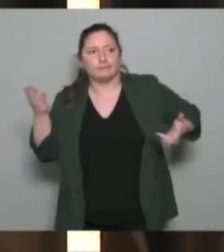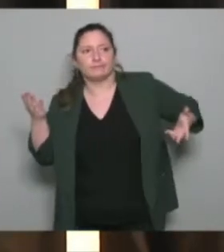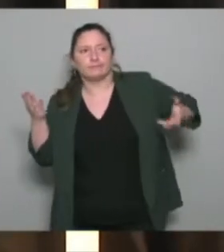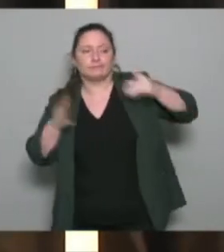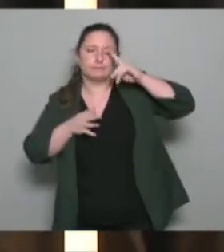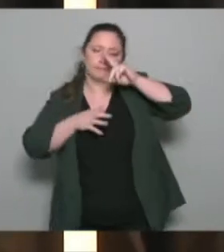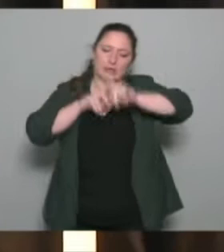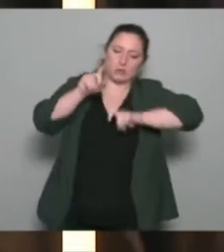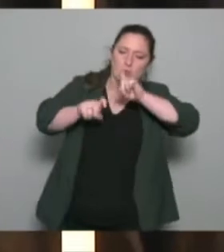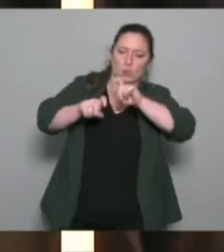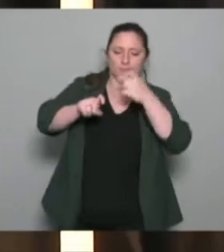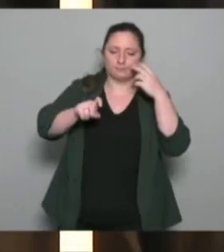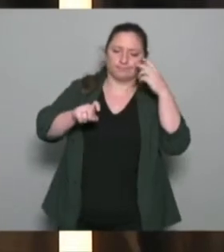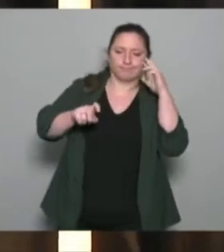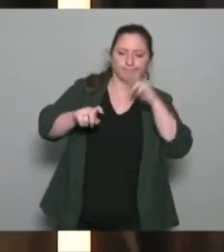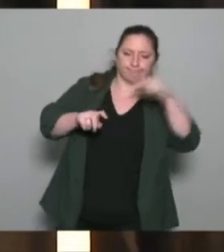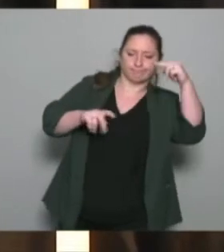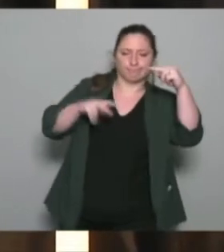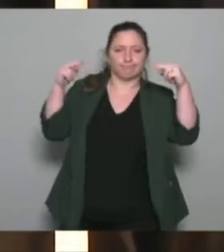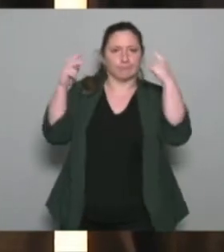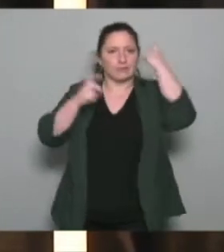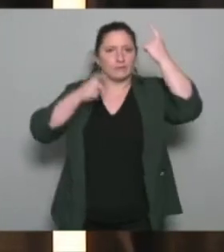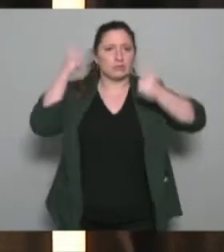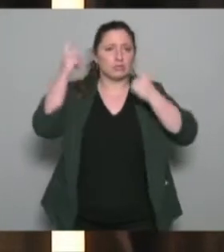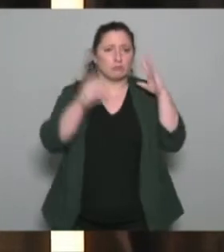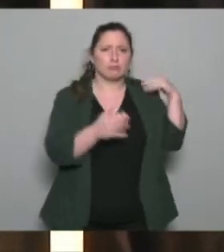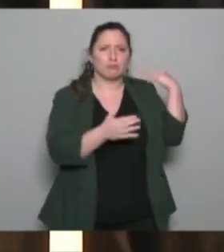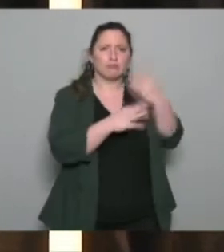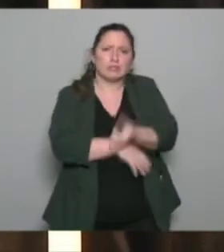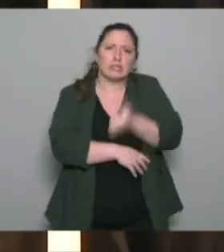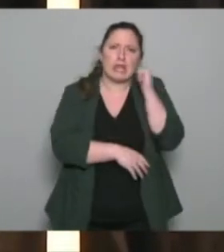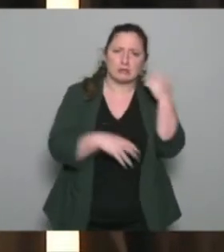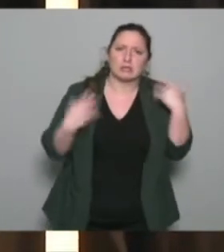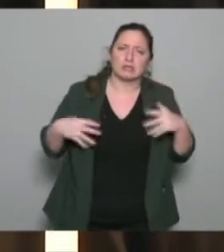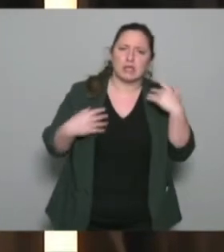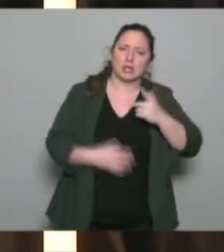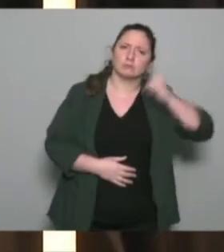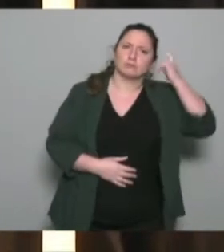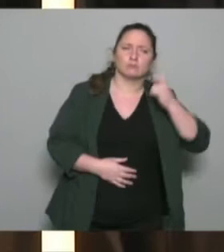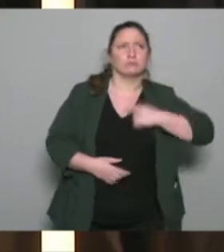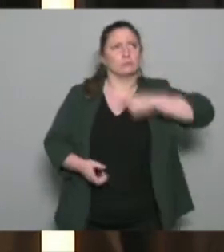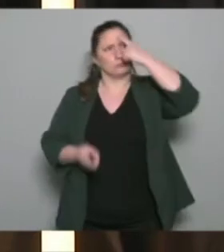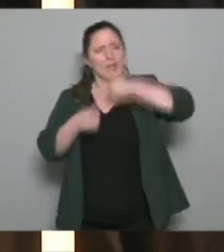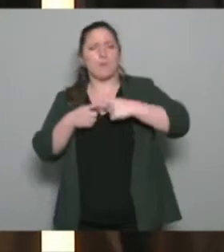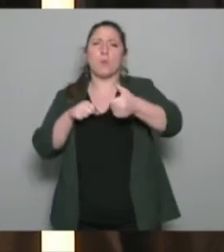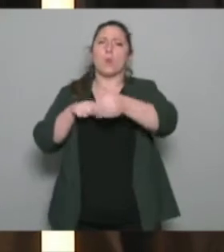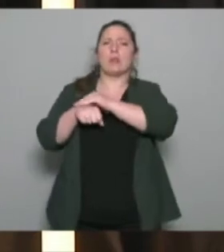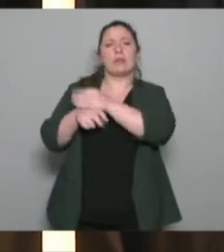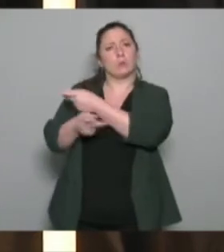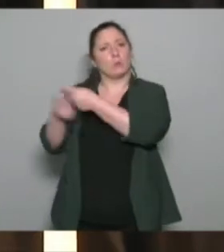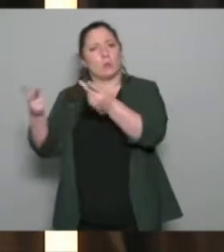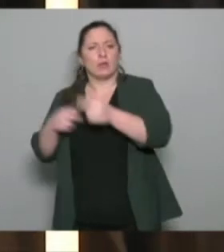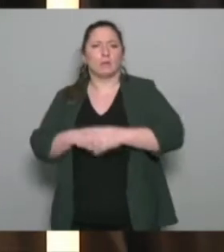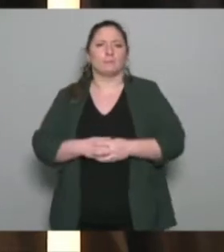de la réflexion qui est menée depuis hier, on a abordé les politiques publiques, a abordé les différentes